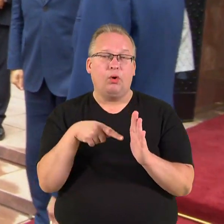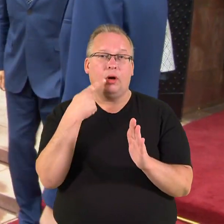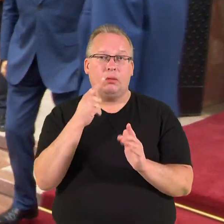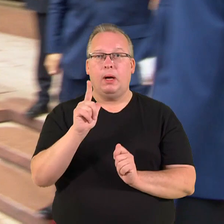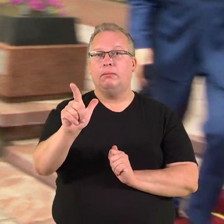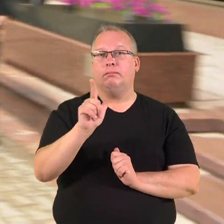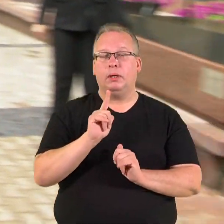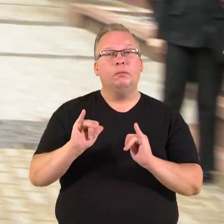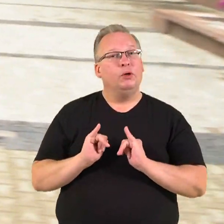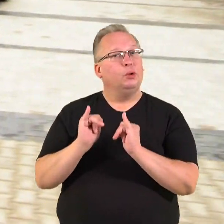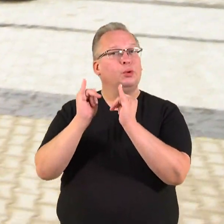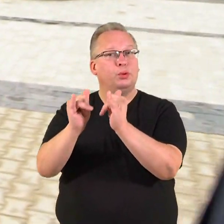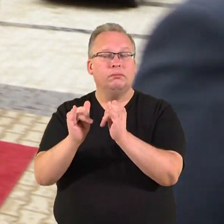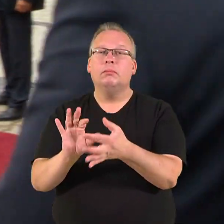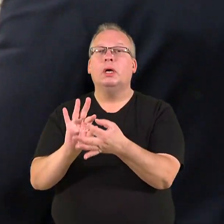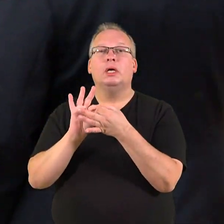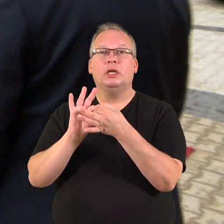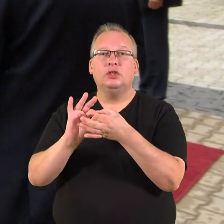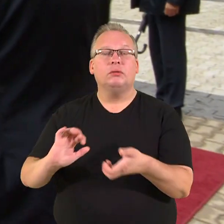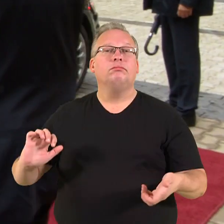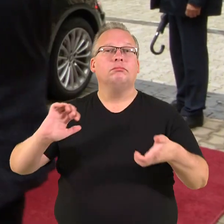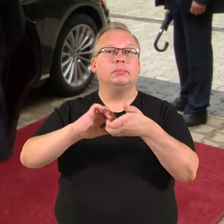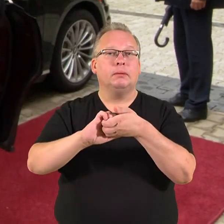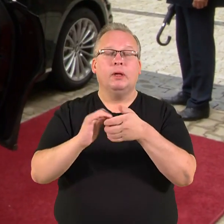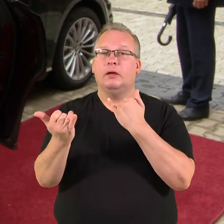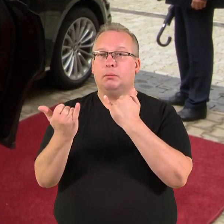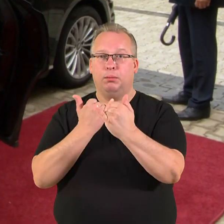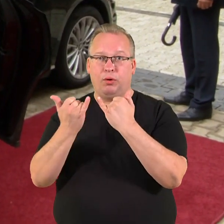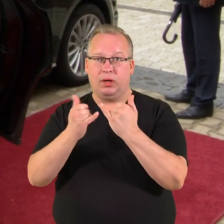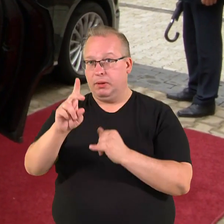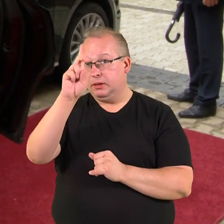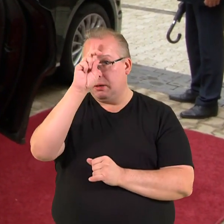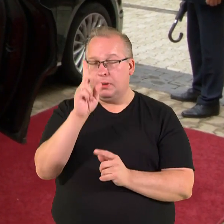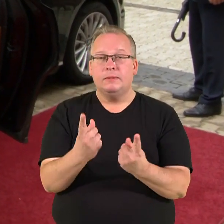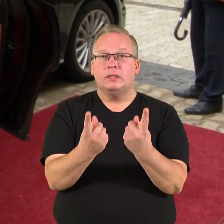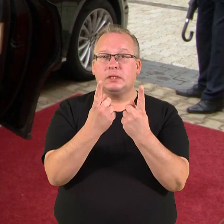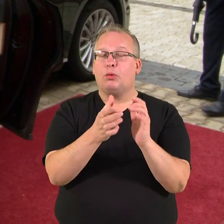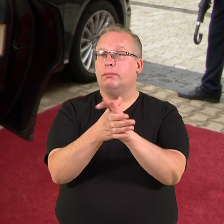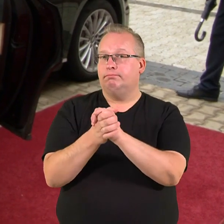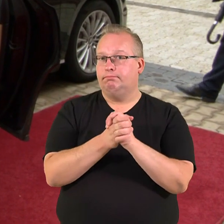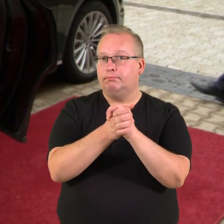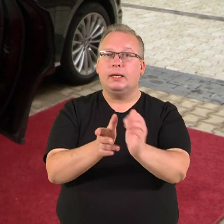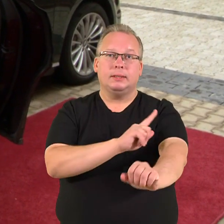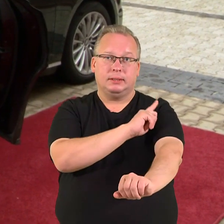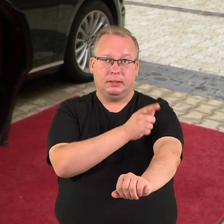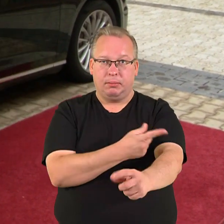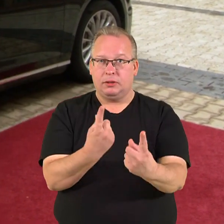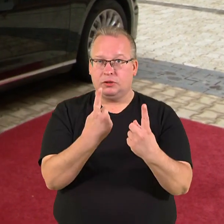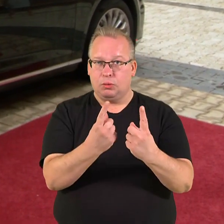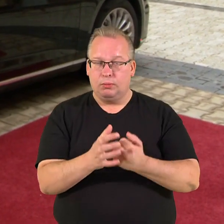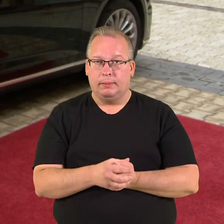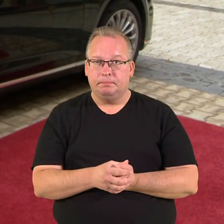apipusę pagarbą, vendradarbiavimą ir dialogą tarp valstybių, taip siekiant išsaugoti taiką ir stiprinti saugumą.